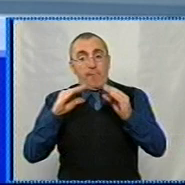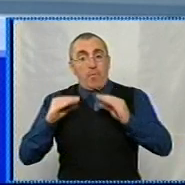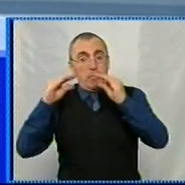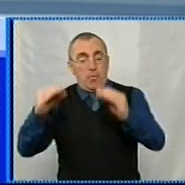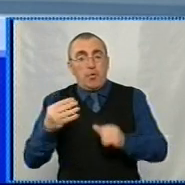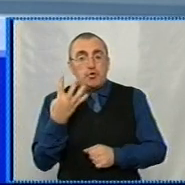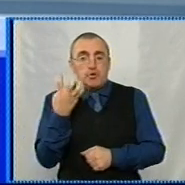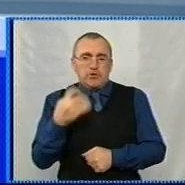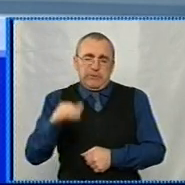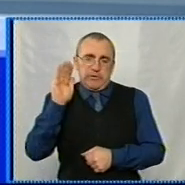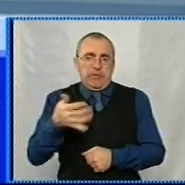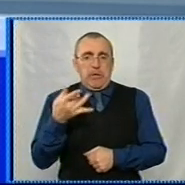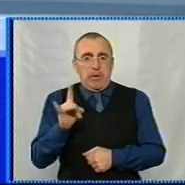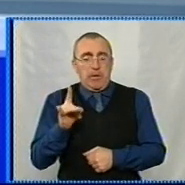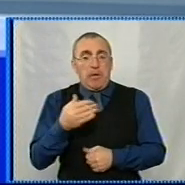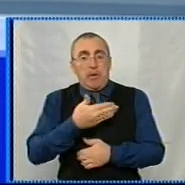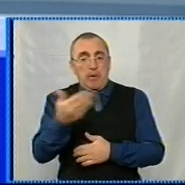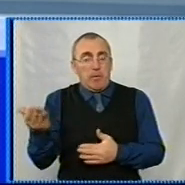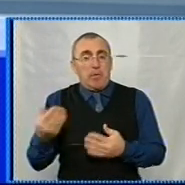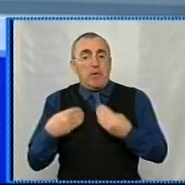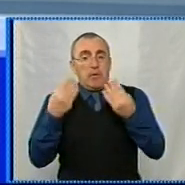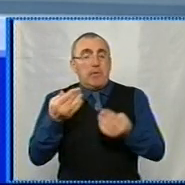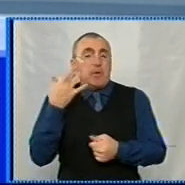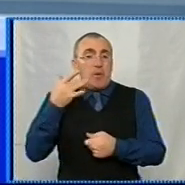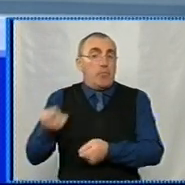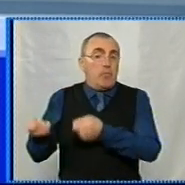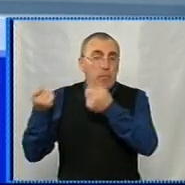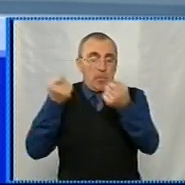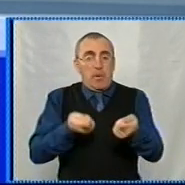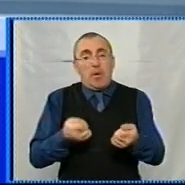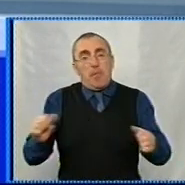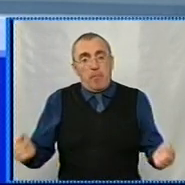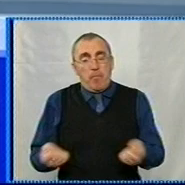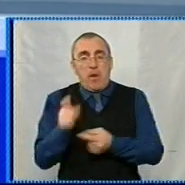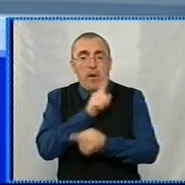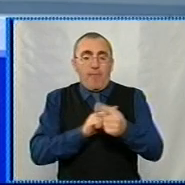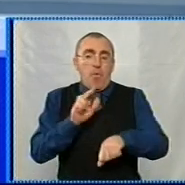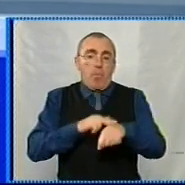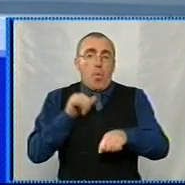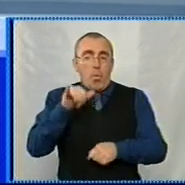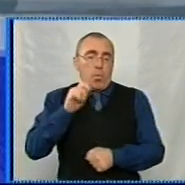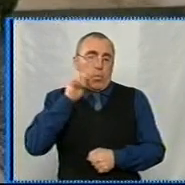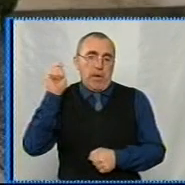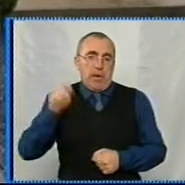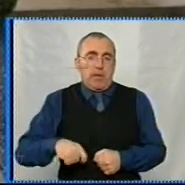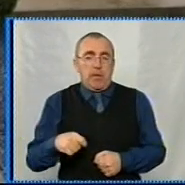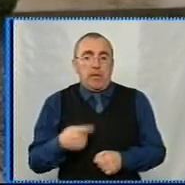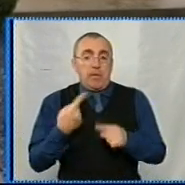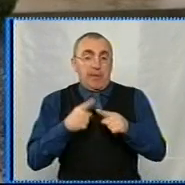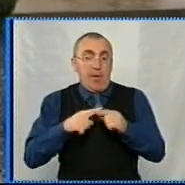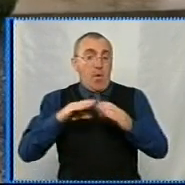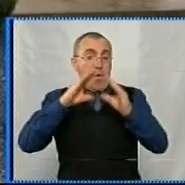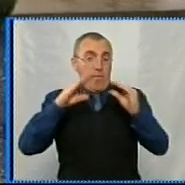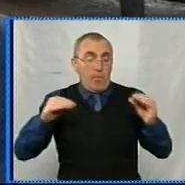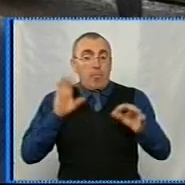вартістю 400 тисяч гривень. Їх передали Сполучені Штати Америки в рамках підтримки реформи поліції України. Ось на таких